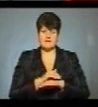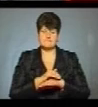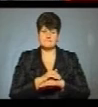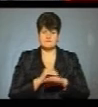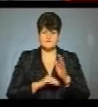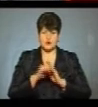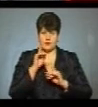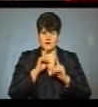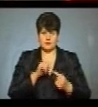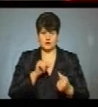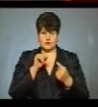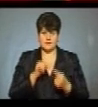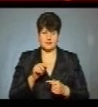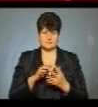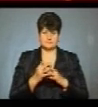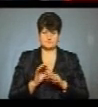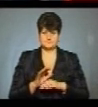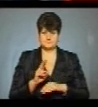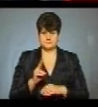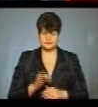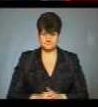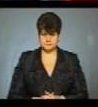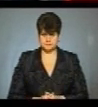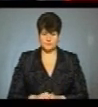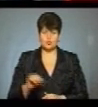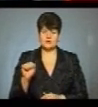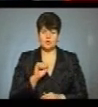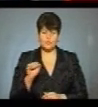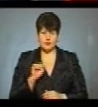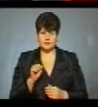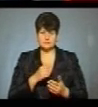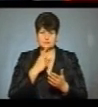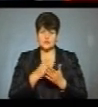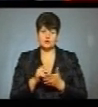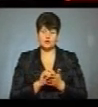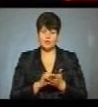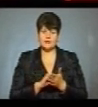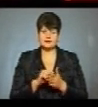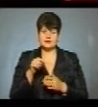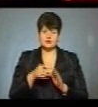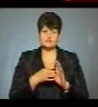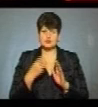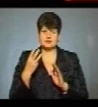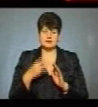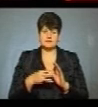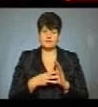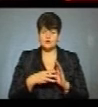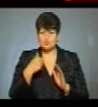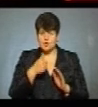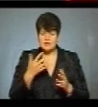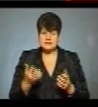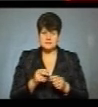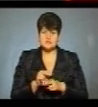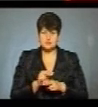землі протестували аграрії. У Теребовлі репрезентували документ 1938 року, який знайшли під час